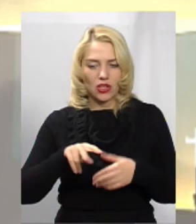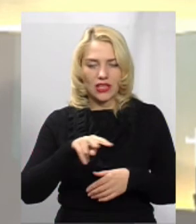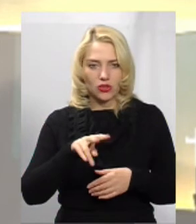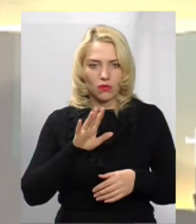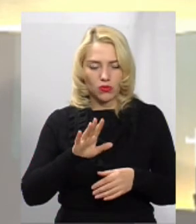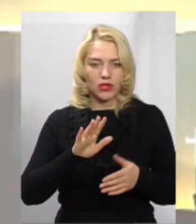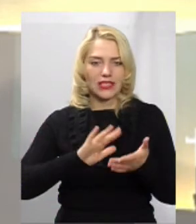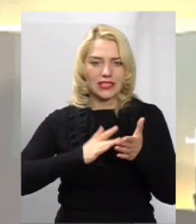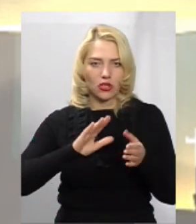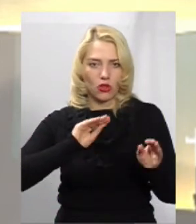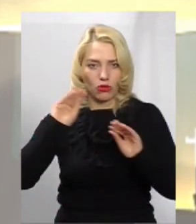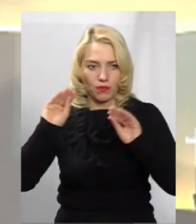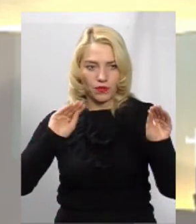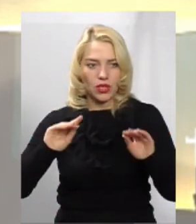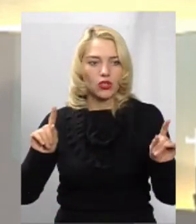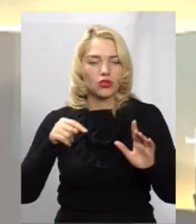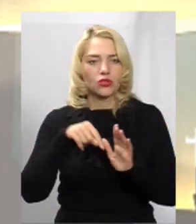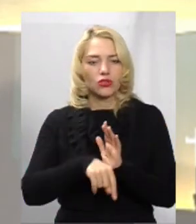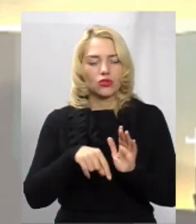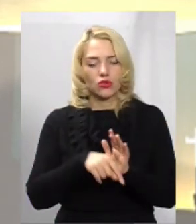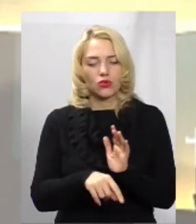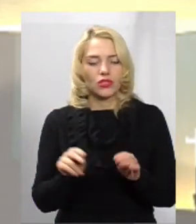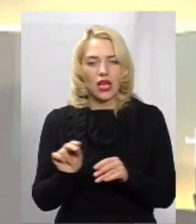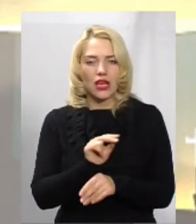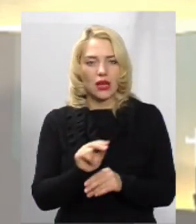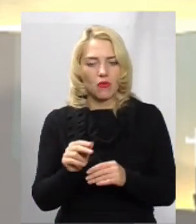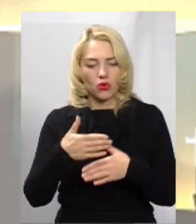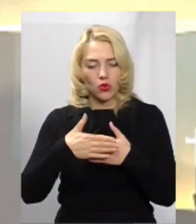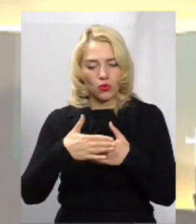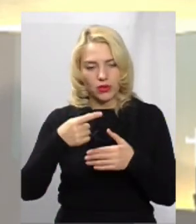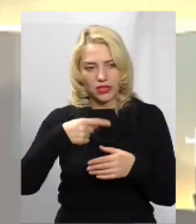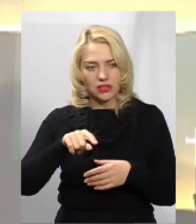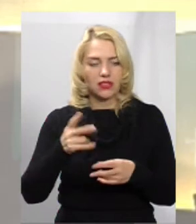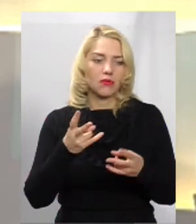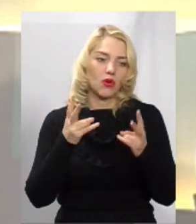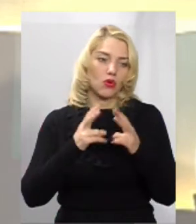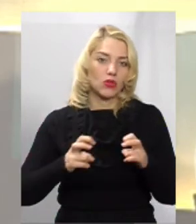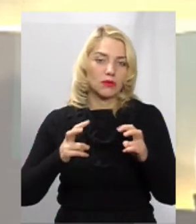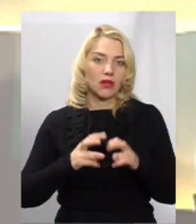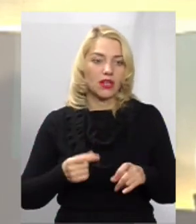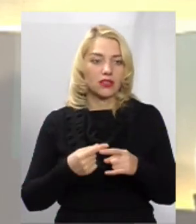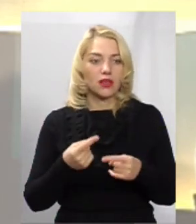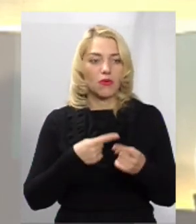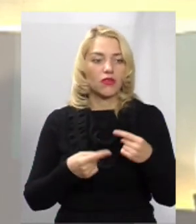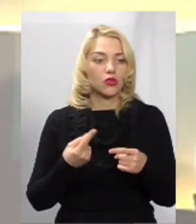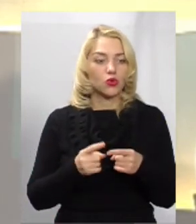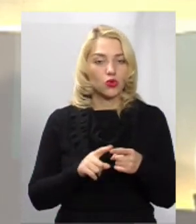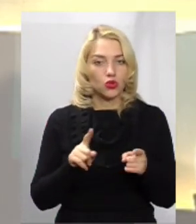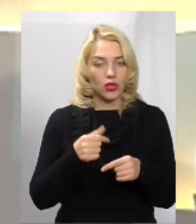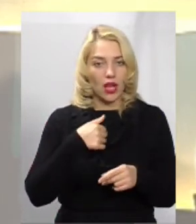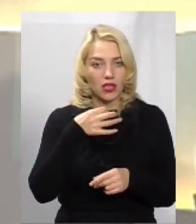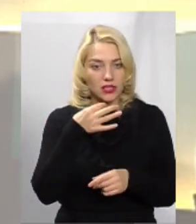заскалені. Що стосується ремонту в під'їзді? Тут треба розбиратися. Ми повертаємося до того ж самого, що я казав.